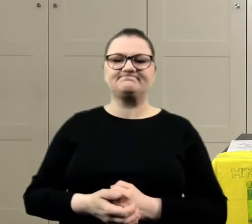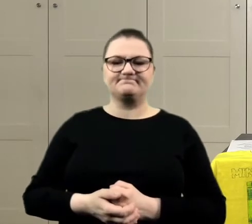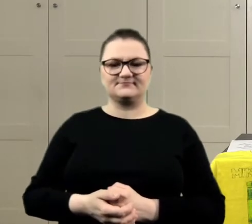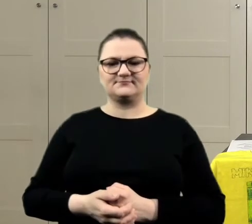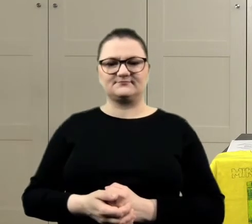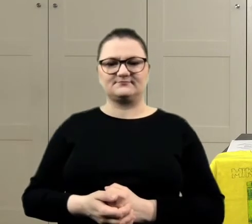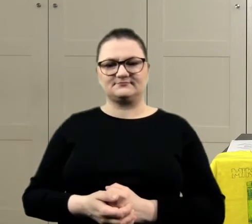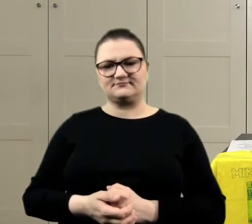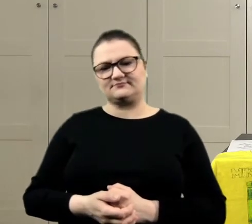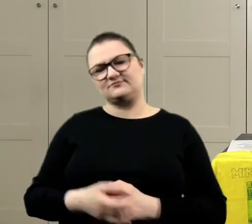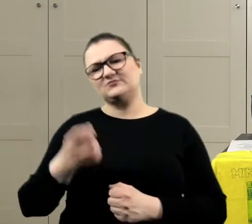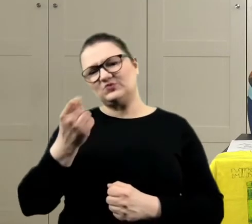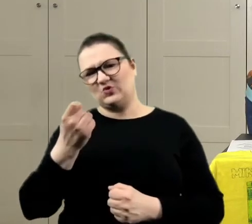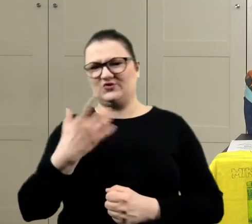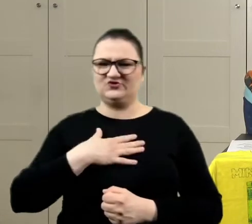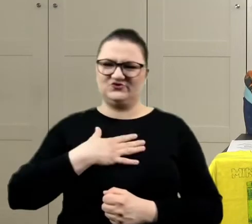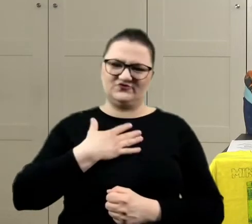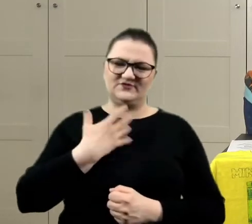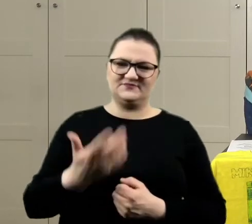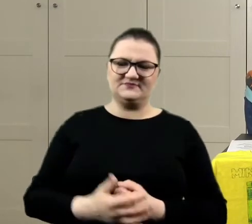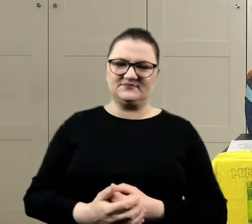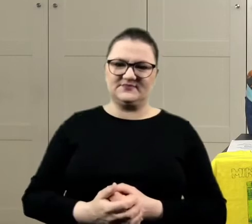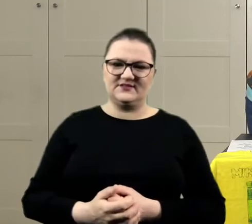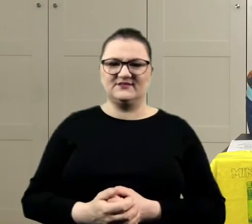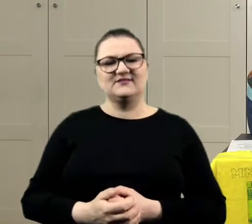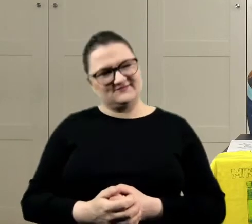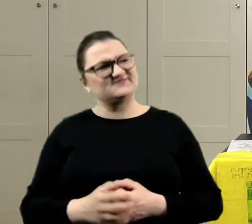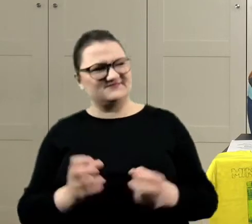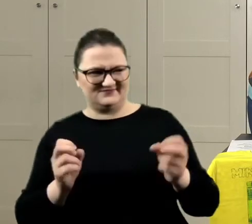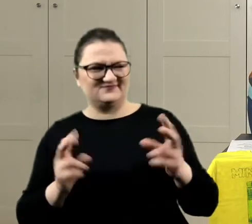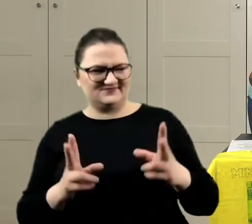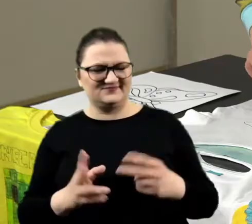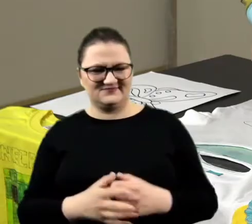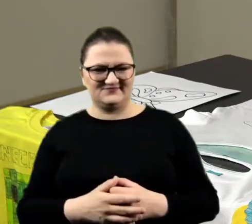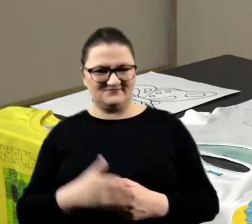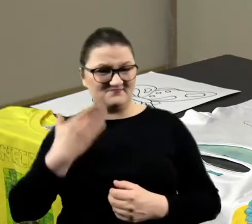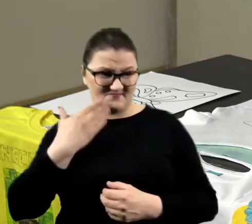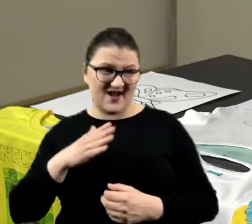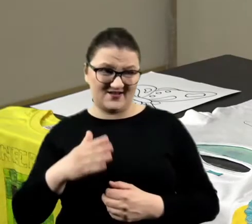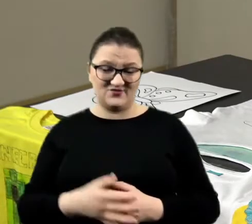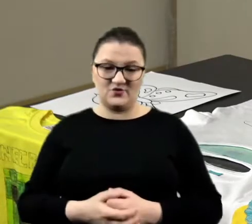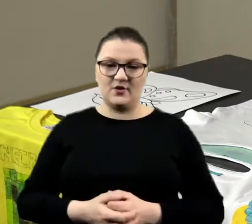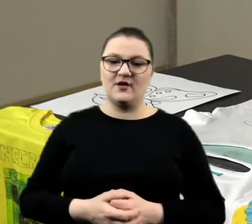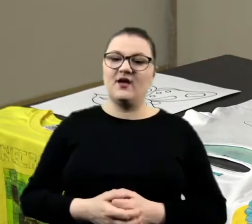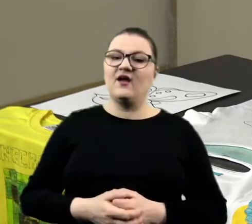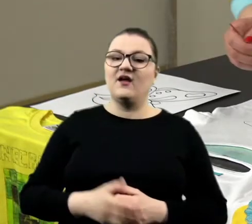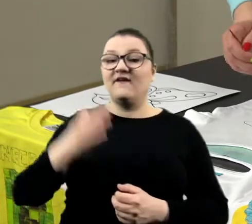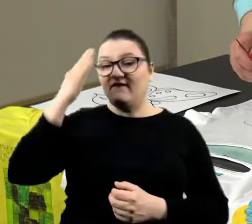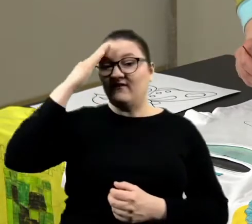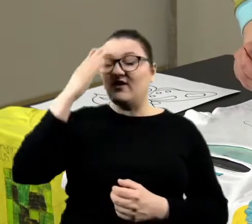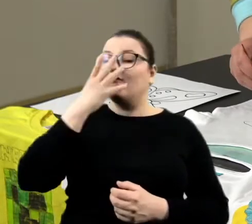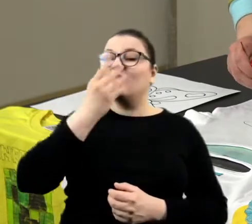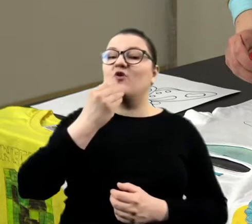Taki jakiś troszkę dziwny, co? Tak. I to bardzo. Wiesz jaki wyszedł? Taki jagodowy.